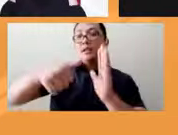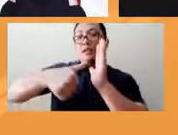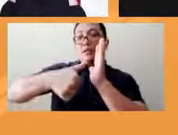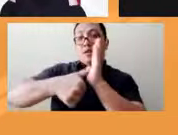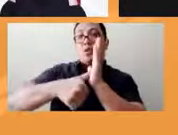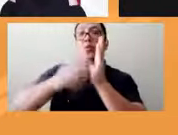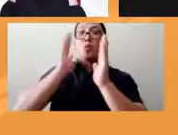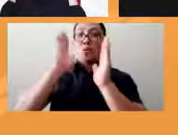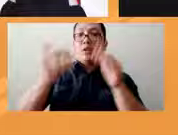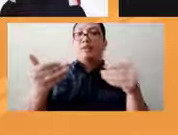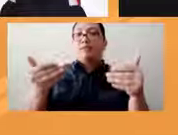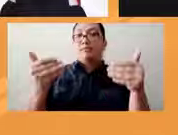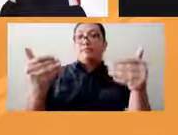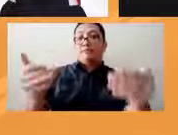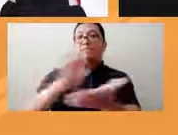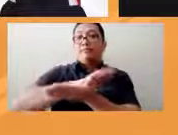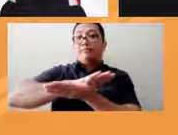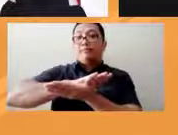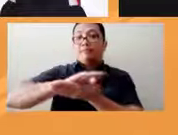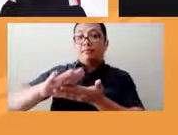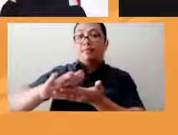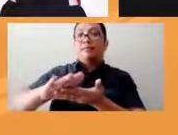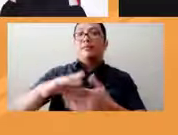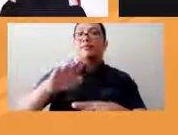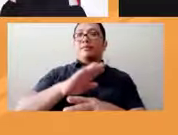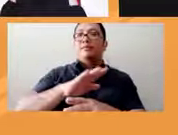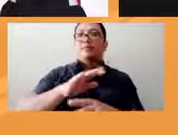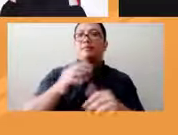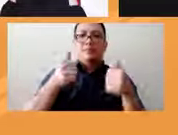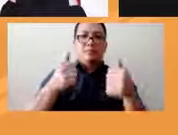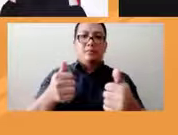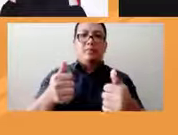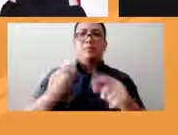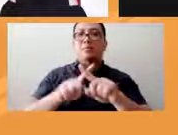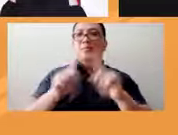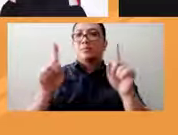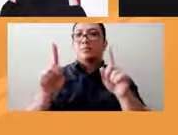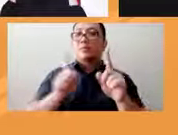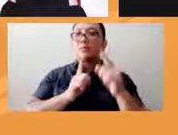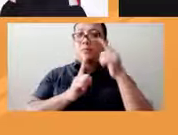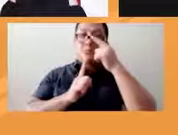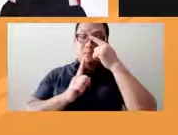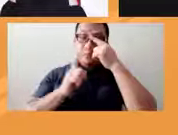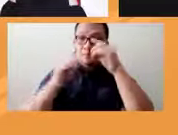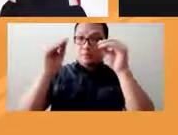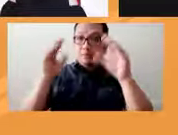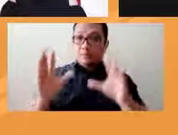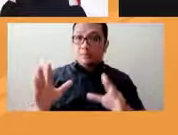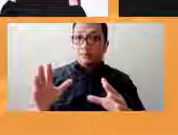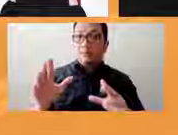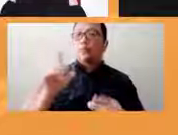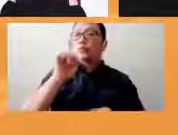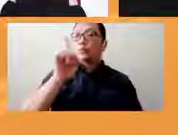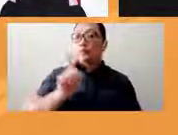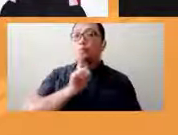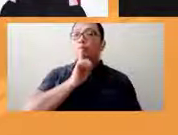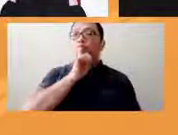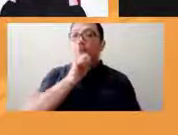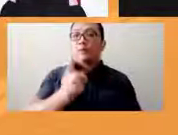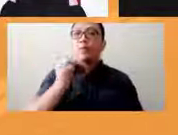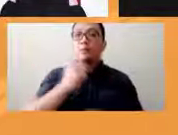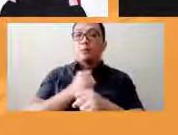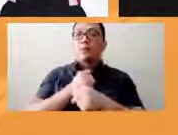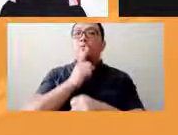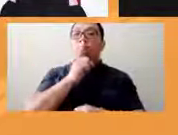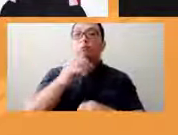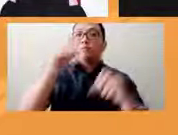eleksyon ay malinis at maayos. But then, yung teachers po natin, sila yung aktual, na magtitihak, na yung mga